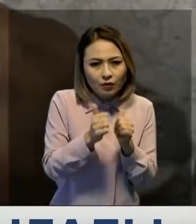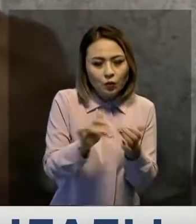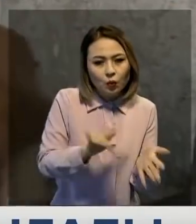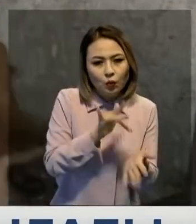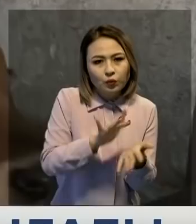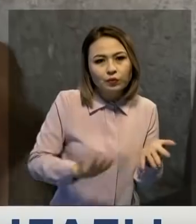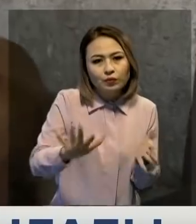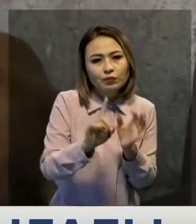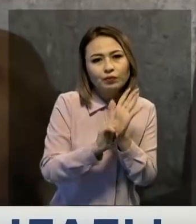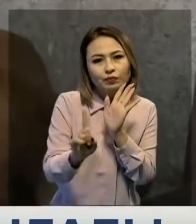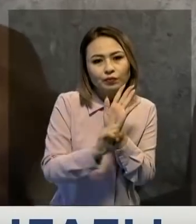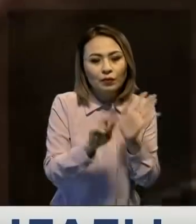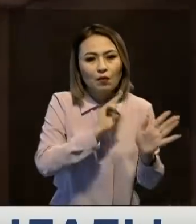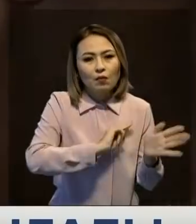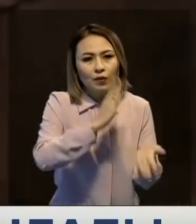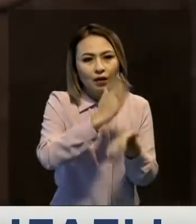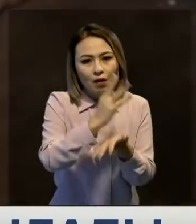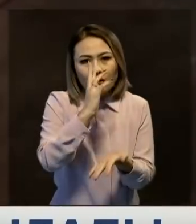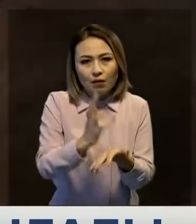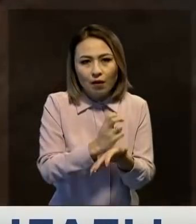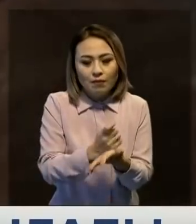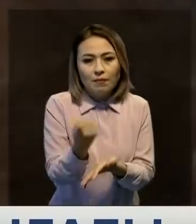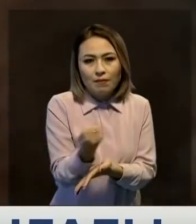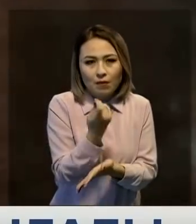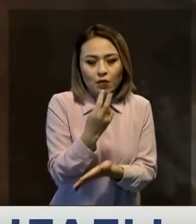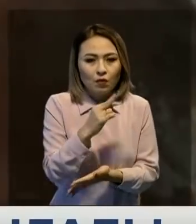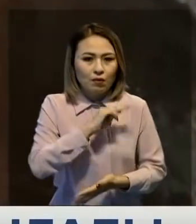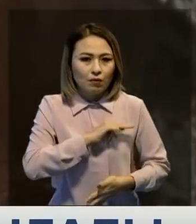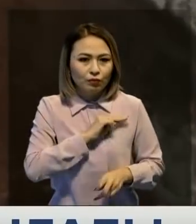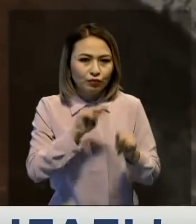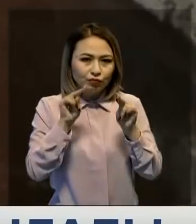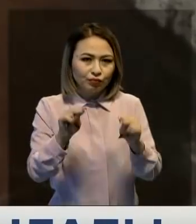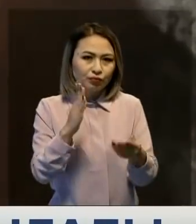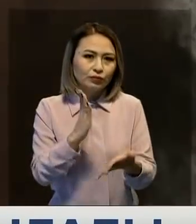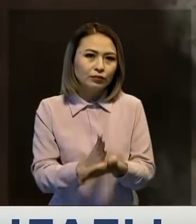ауылға қатынап жүрбі жұмыс түйді. Табысы аз болса да қызметіне адал.